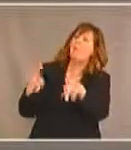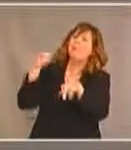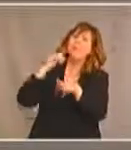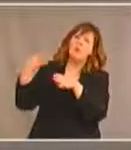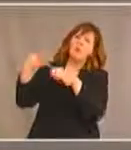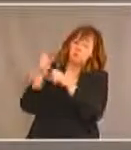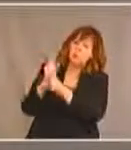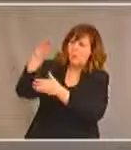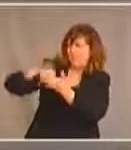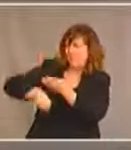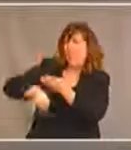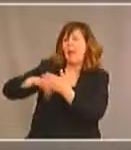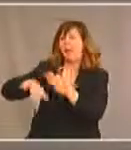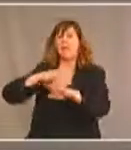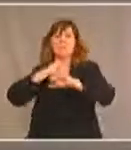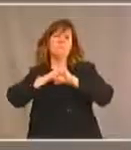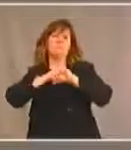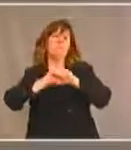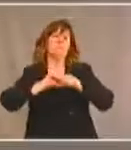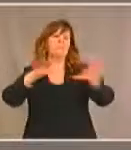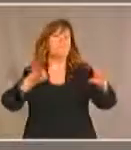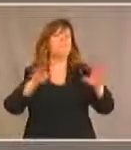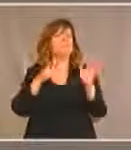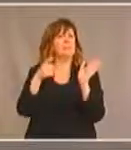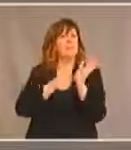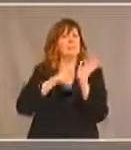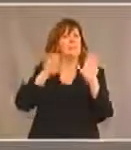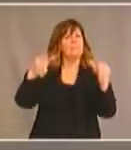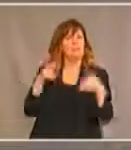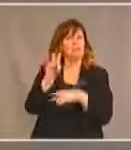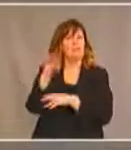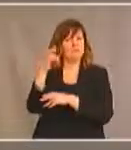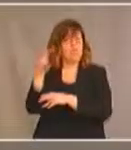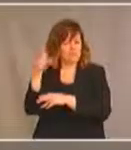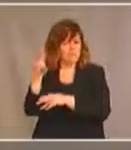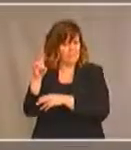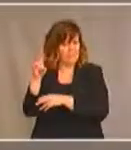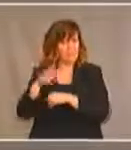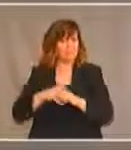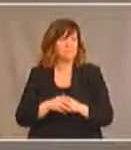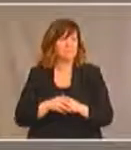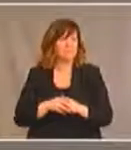nous diffuserons, que nous publierons en mai 2017. Puis,